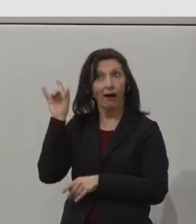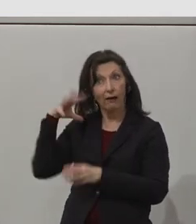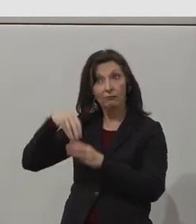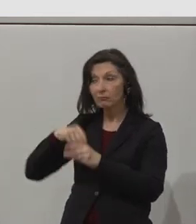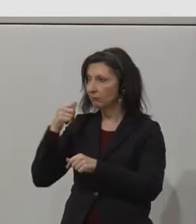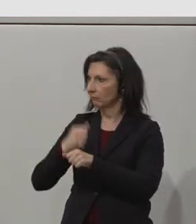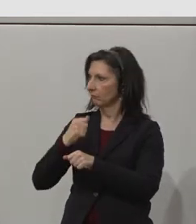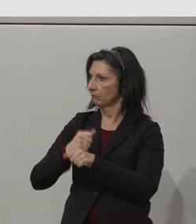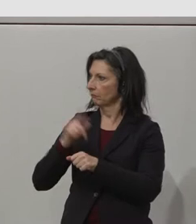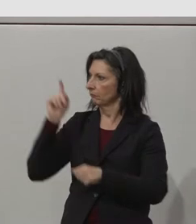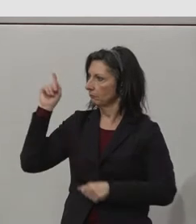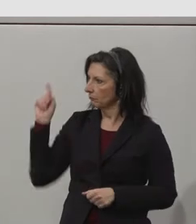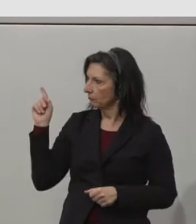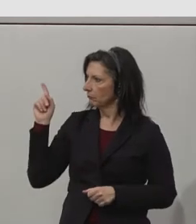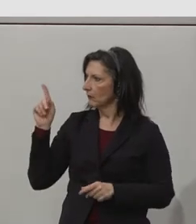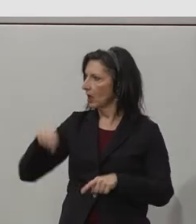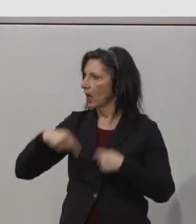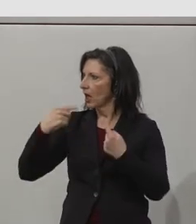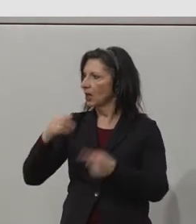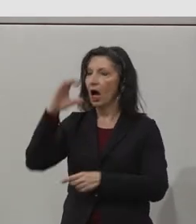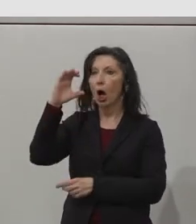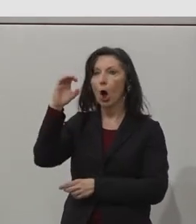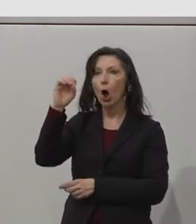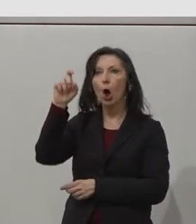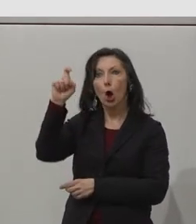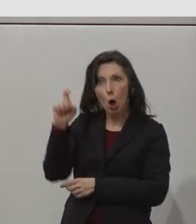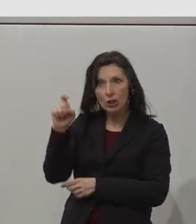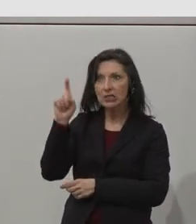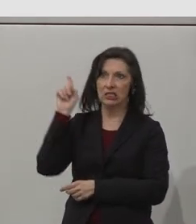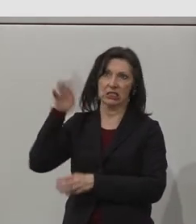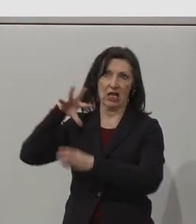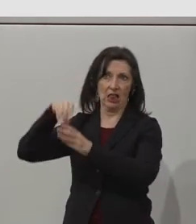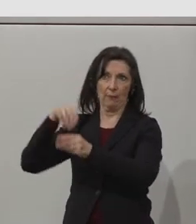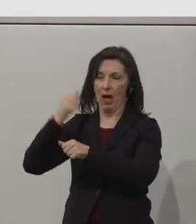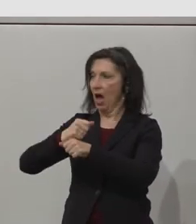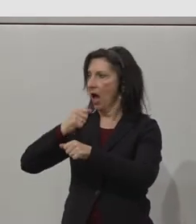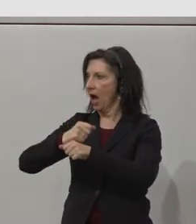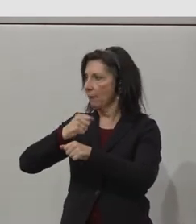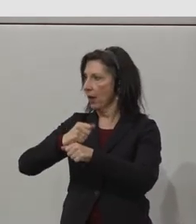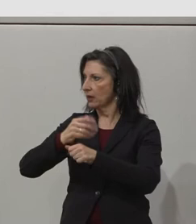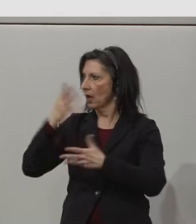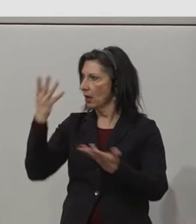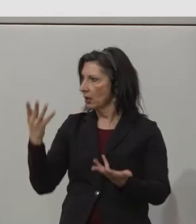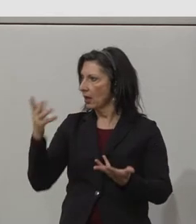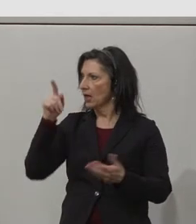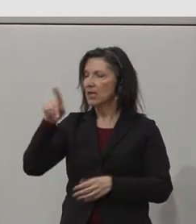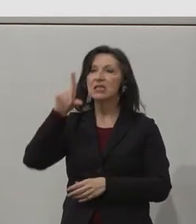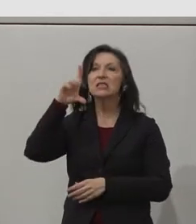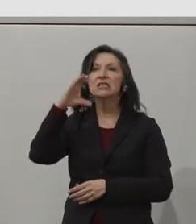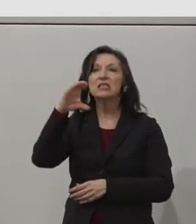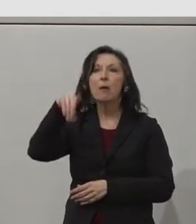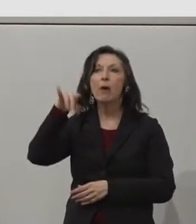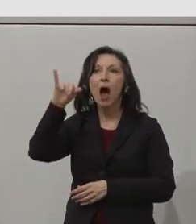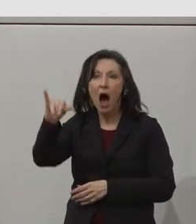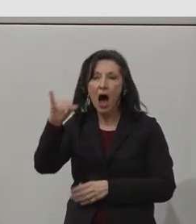a second graduate employed permanently in CPL Resources, Doreena in Fidelity Investments, and Paula, who is a second